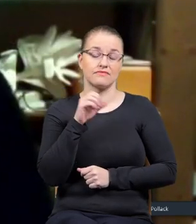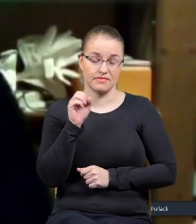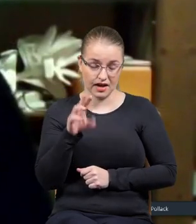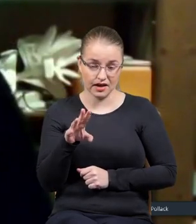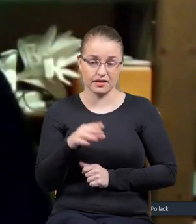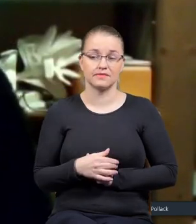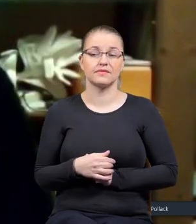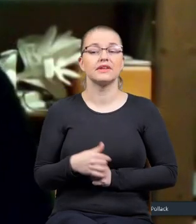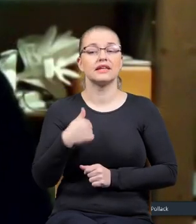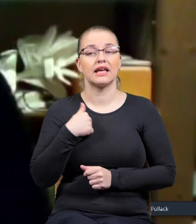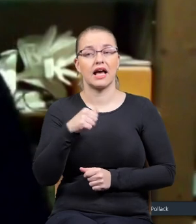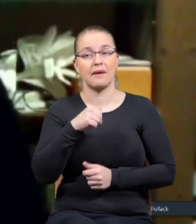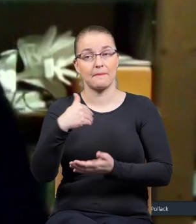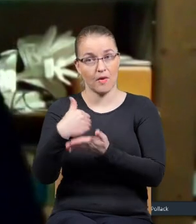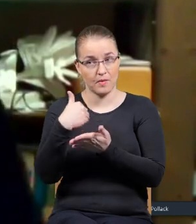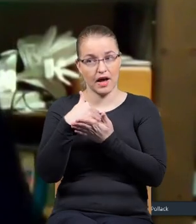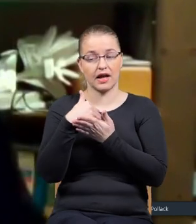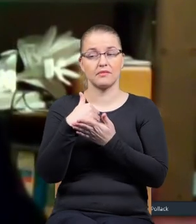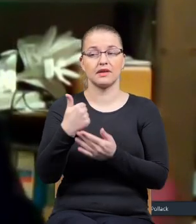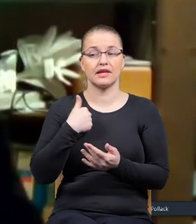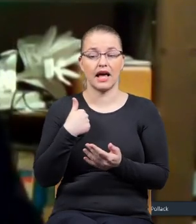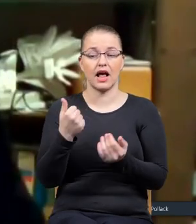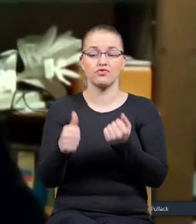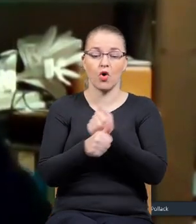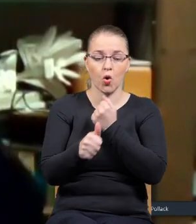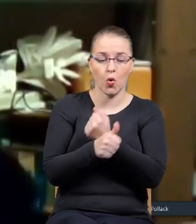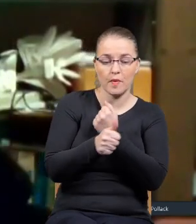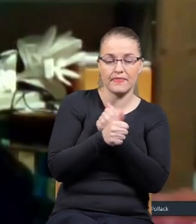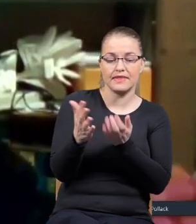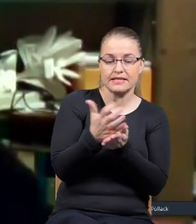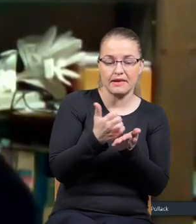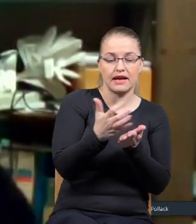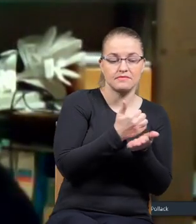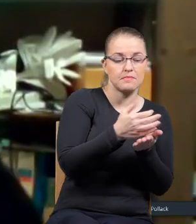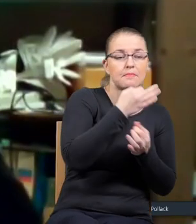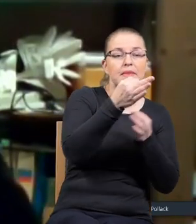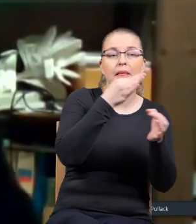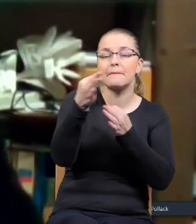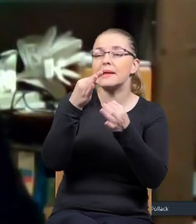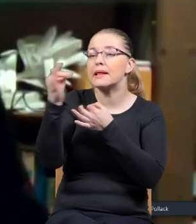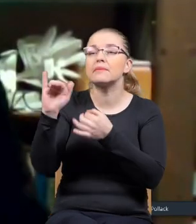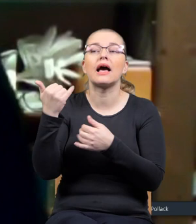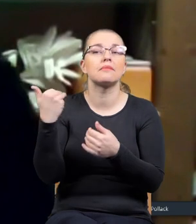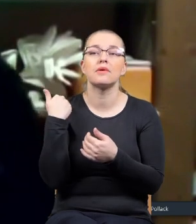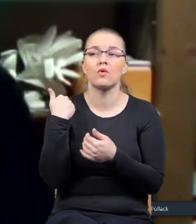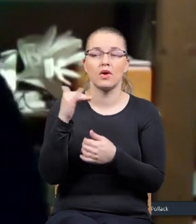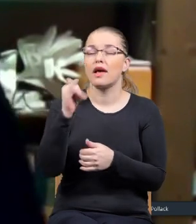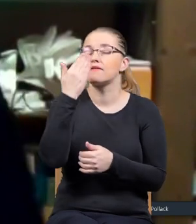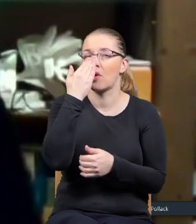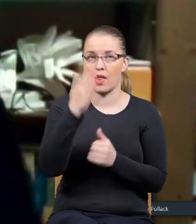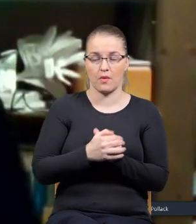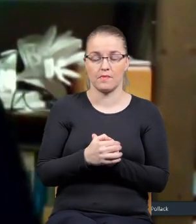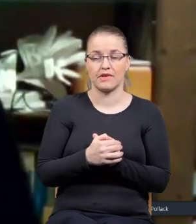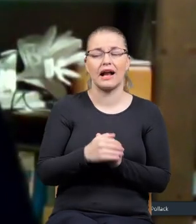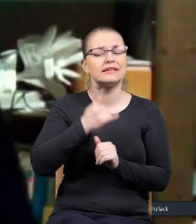ja sobie pomagam z tym, że ja zbieram dokumenty, ja pytam ludzi, jak to było i jak i jak, ale